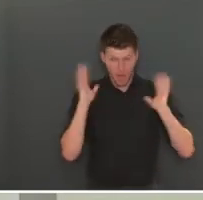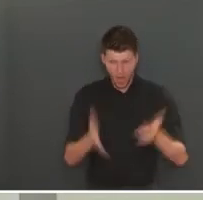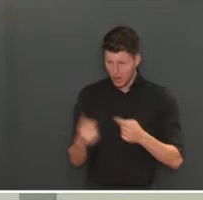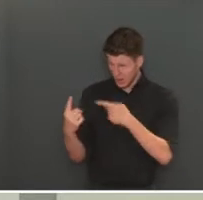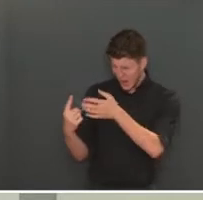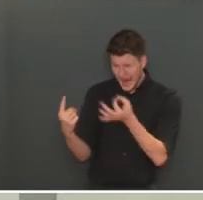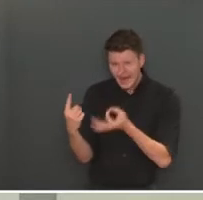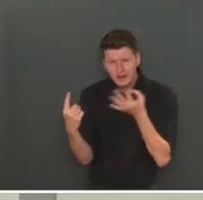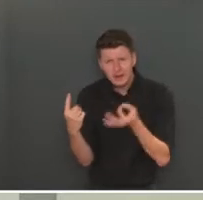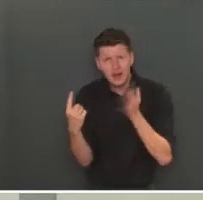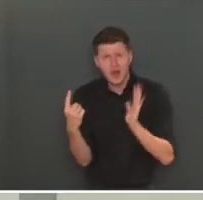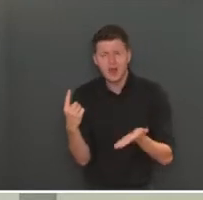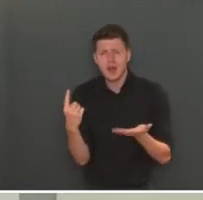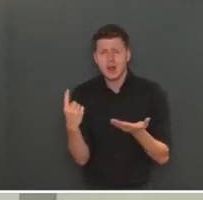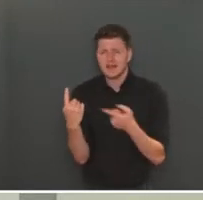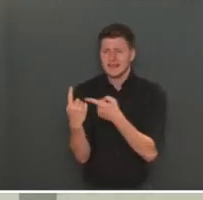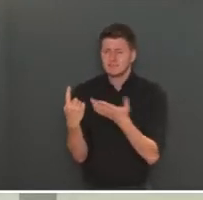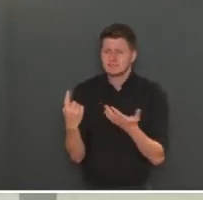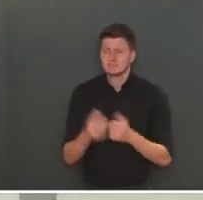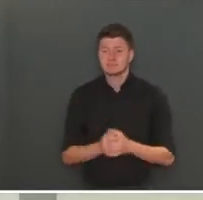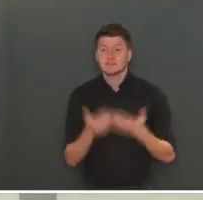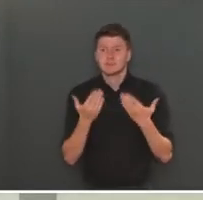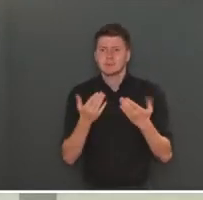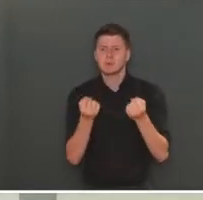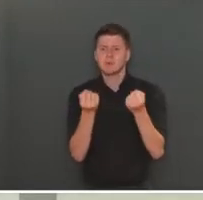Toute hospitalisation est toujours difficile.